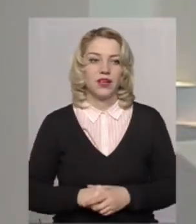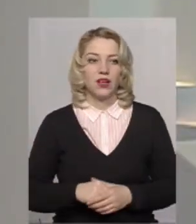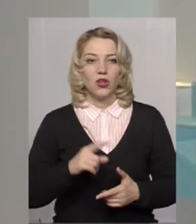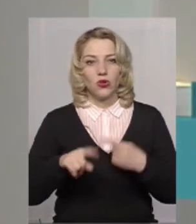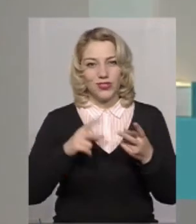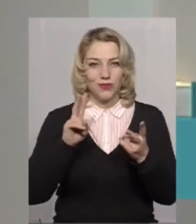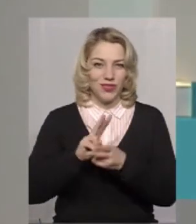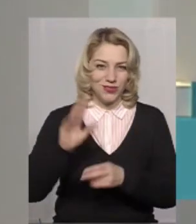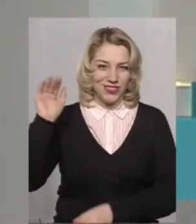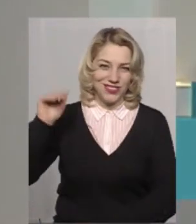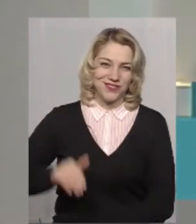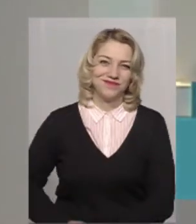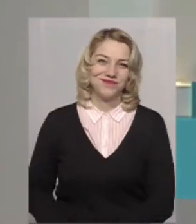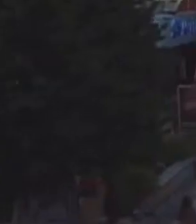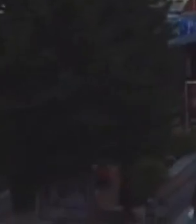До зустрічі в ефірі.